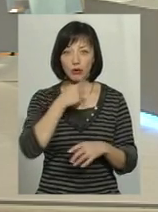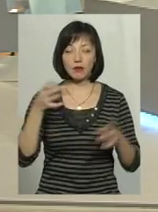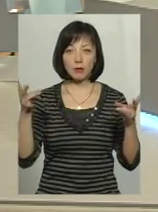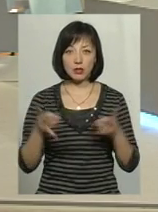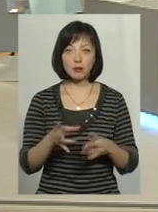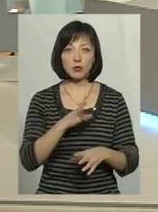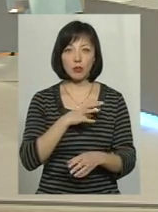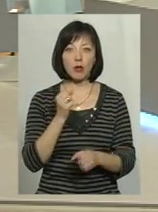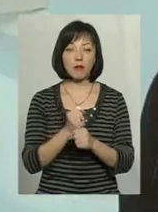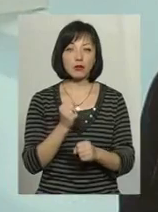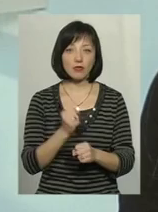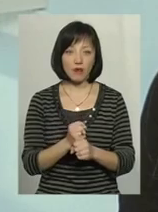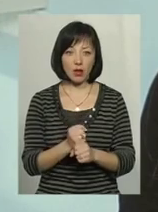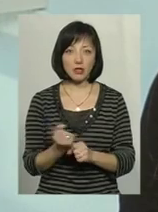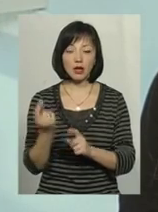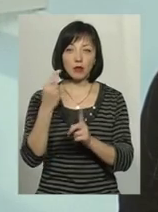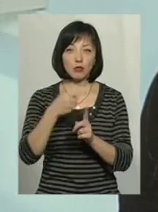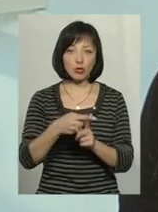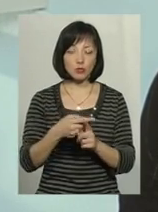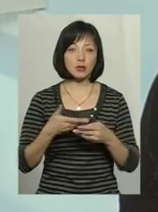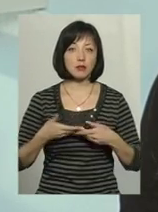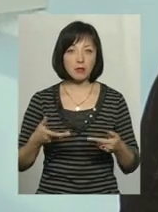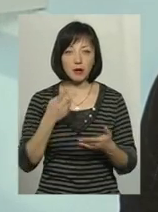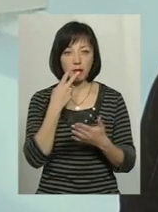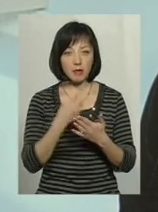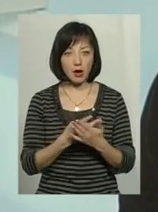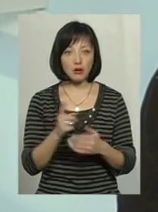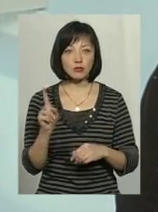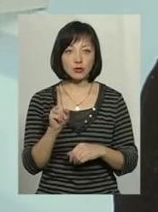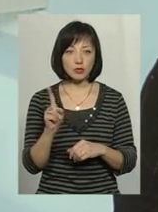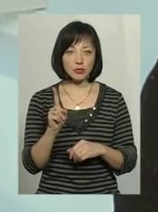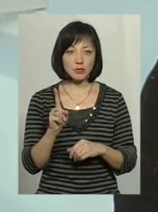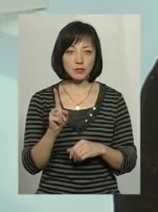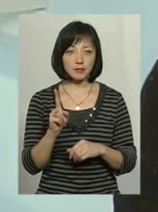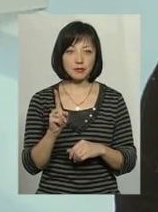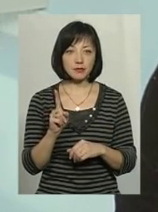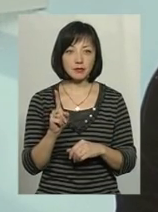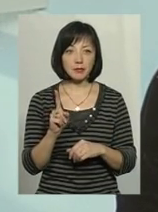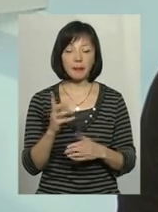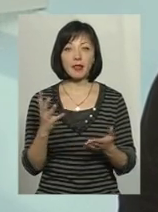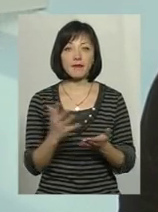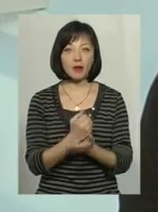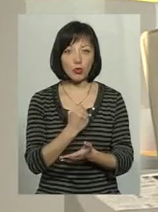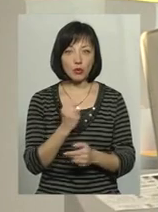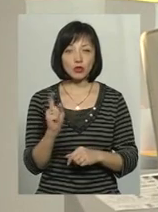працювати. Плюс ми бачимо, що депутат є естетом. Тобто, виходить, що,